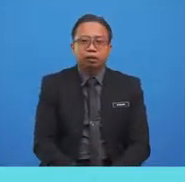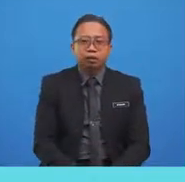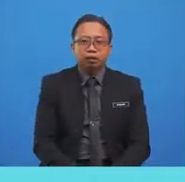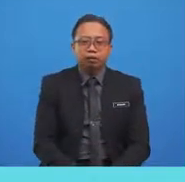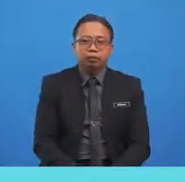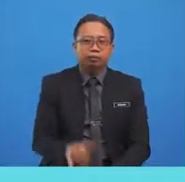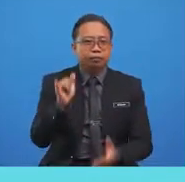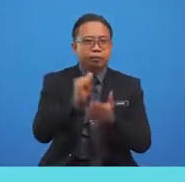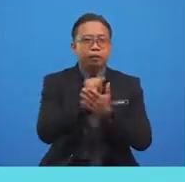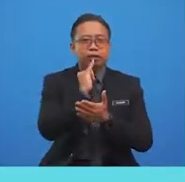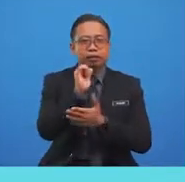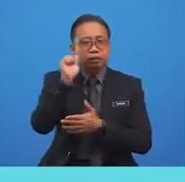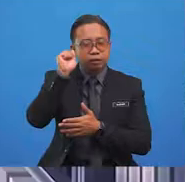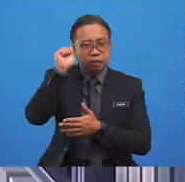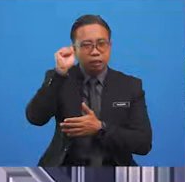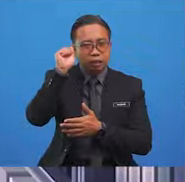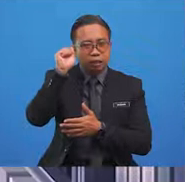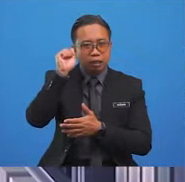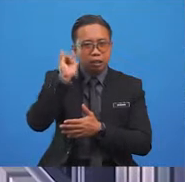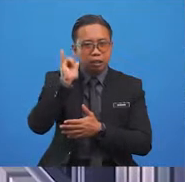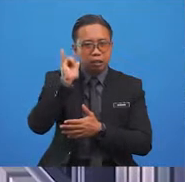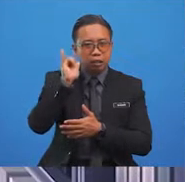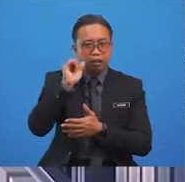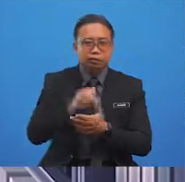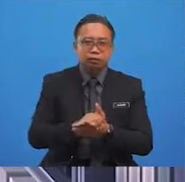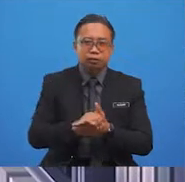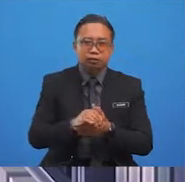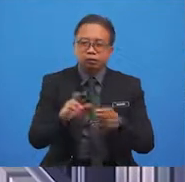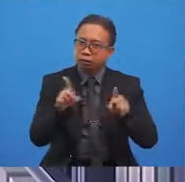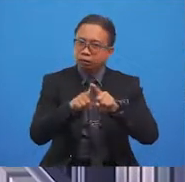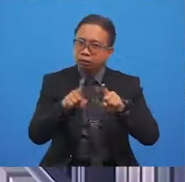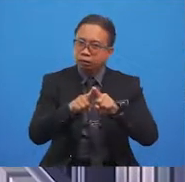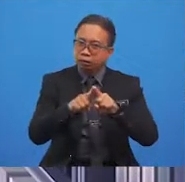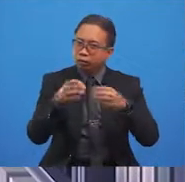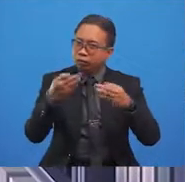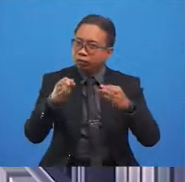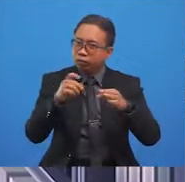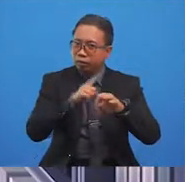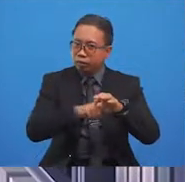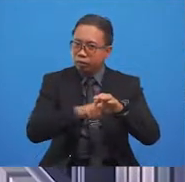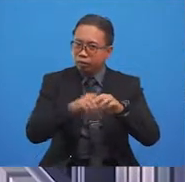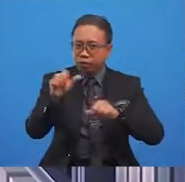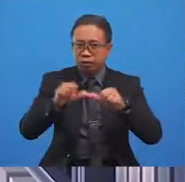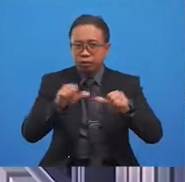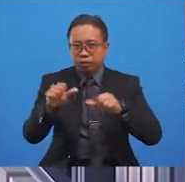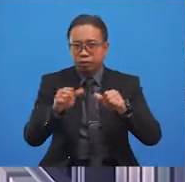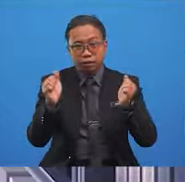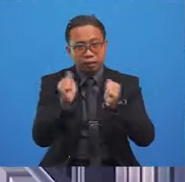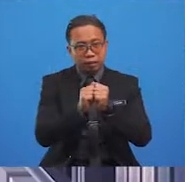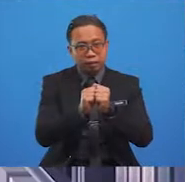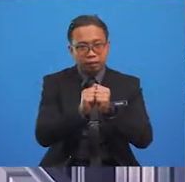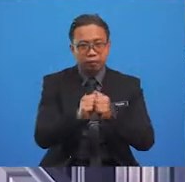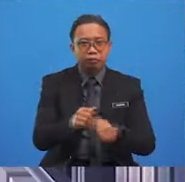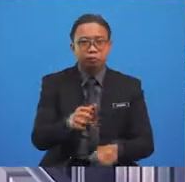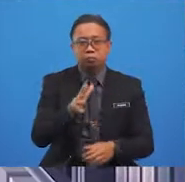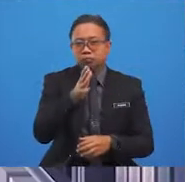It is Aliyah. Aliyah shares the same free time activities with her parents.